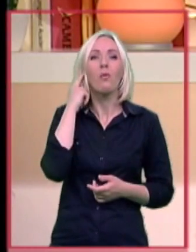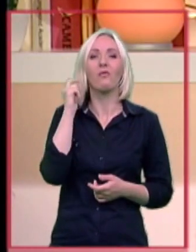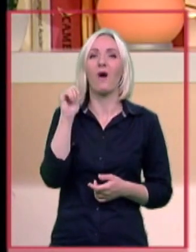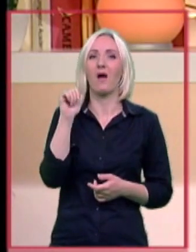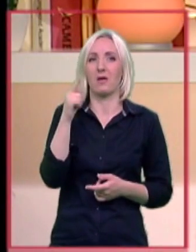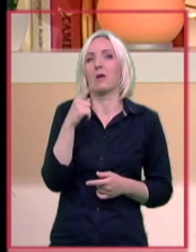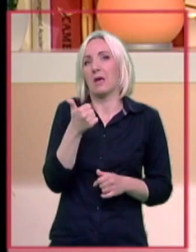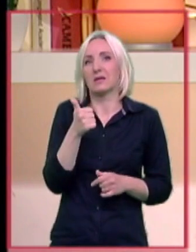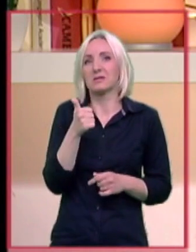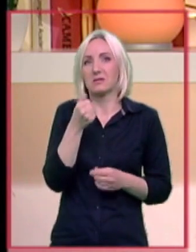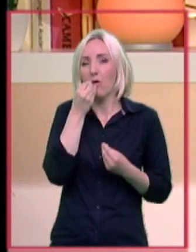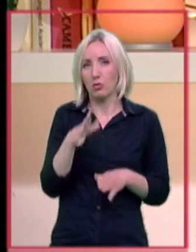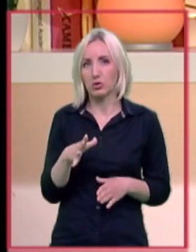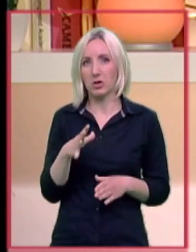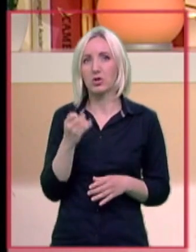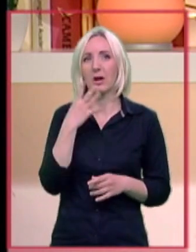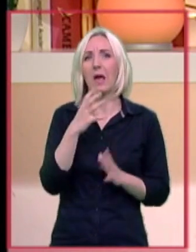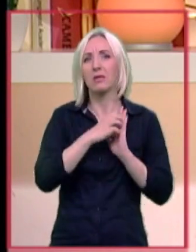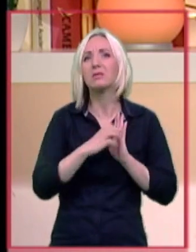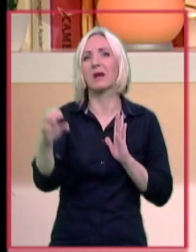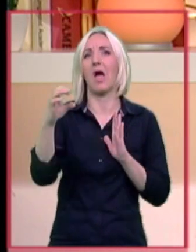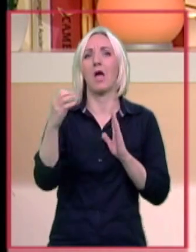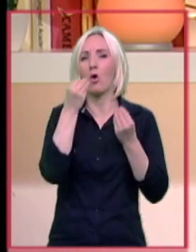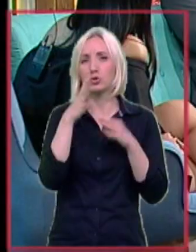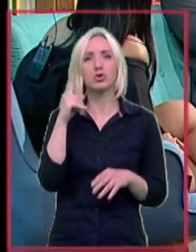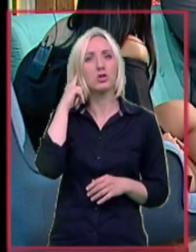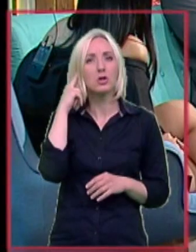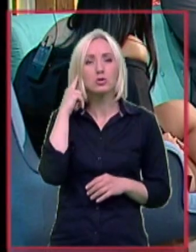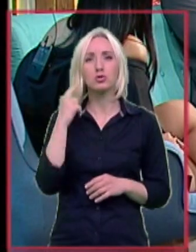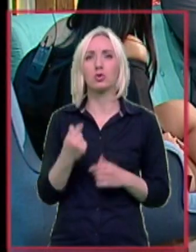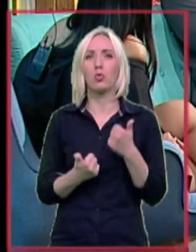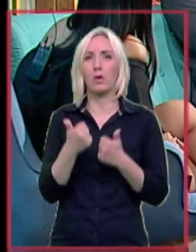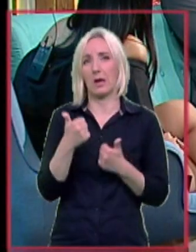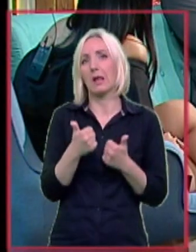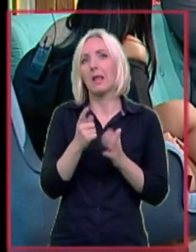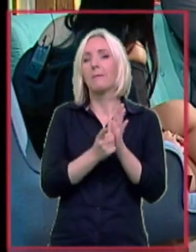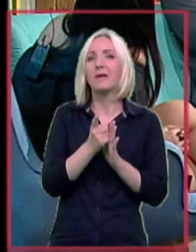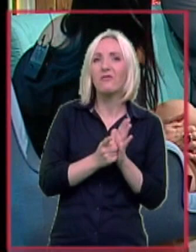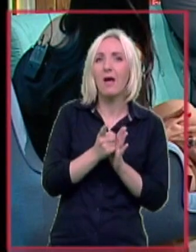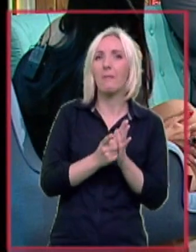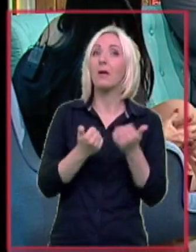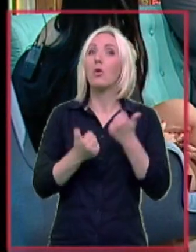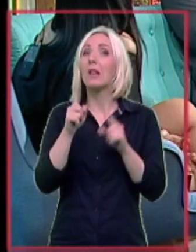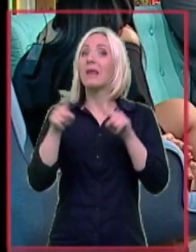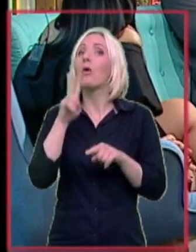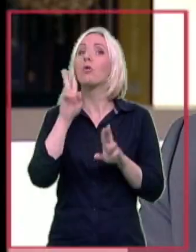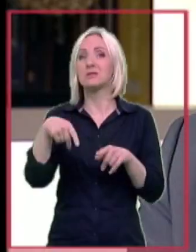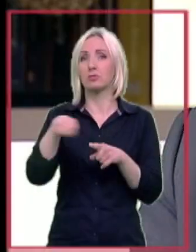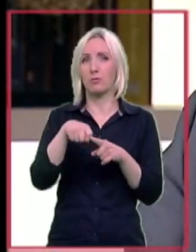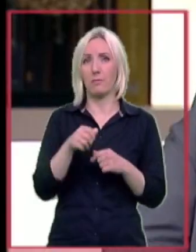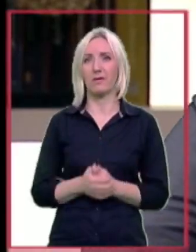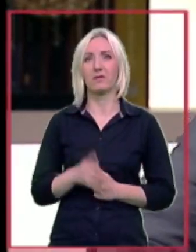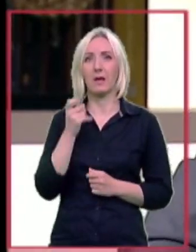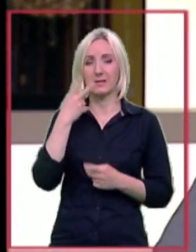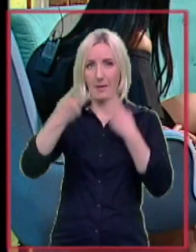kada je trajna, kada nastupi trajno oštećenje ili kada nastupi, ono, kažem, privremeno ili neko koje se može popraviti? Kada